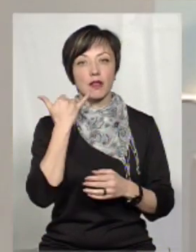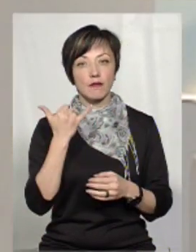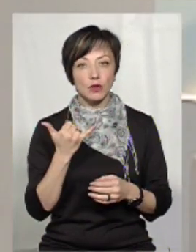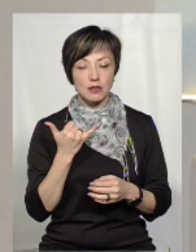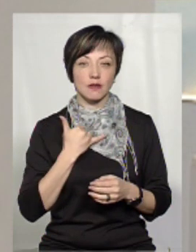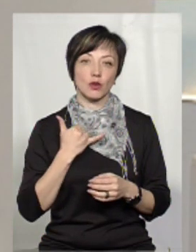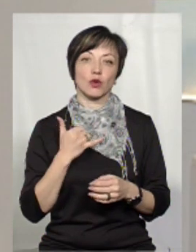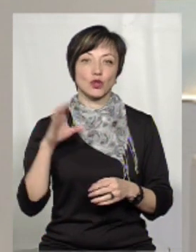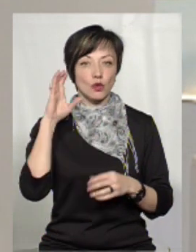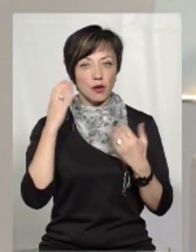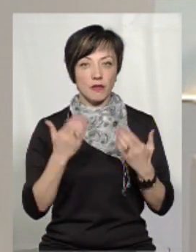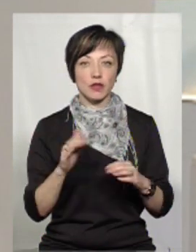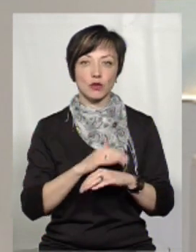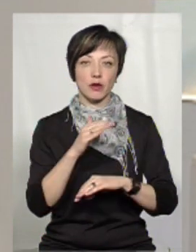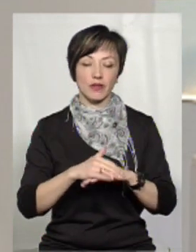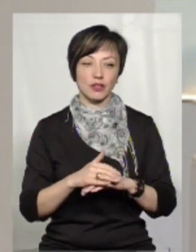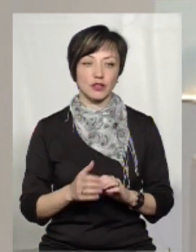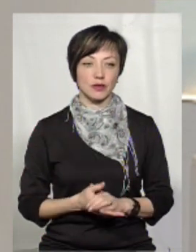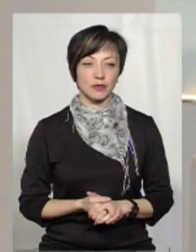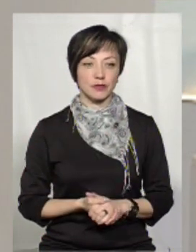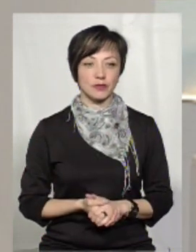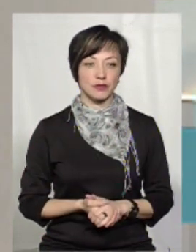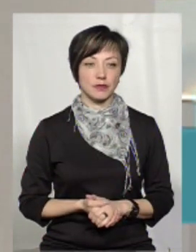телефонний дзвінок. Слухаємо вас. Добрий вечір.